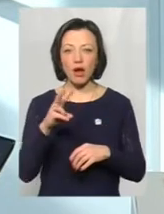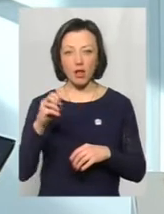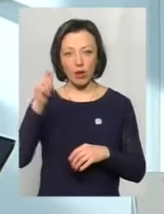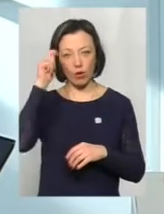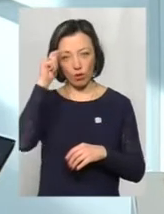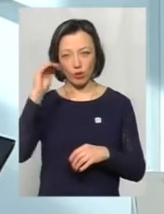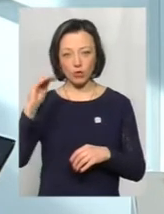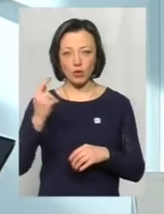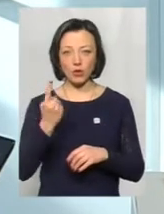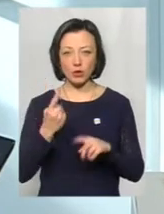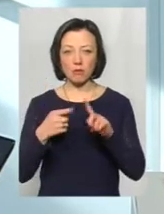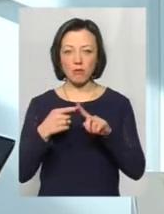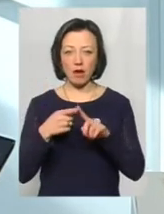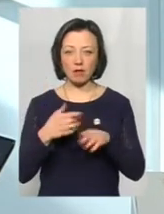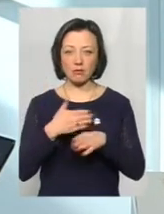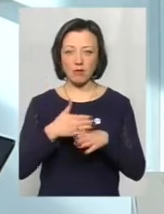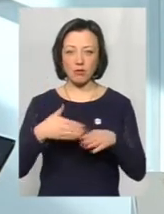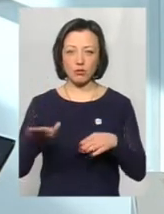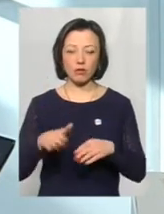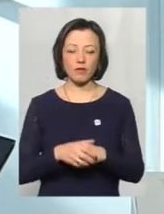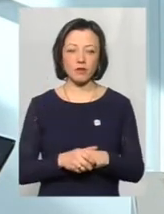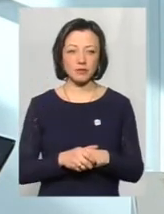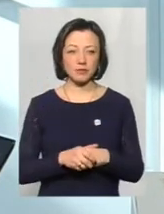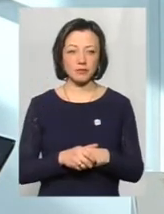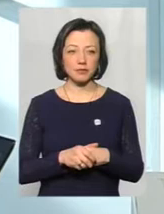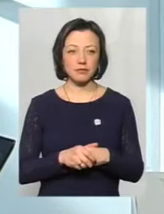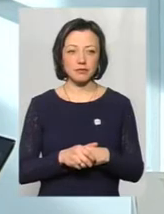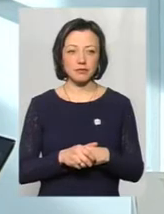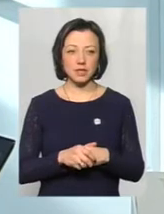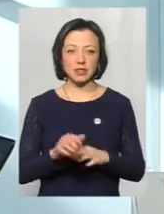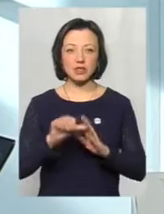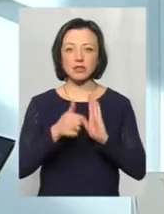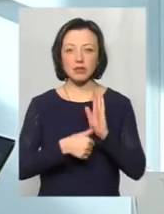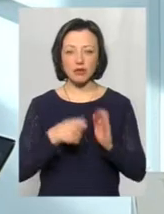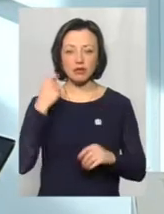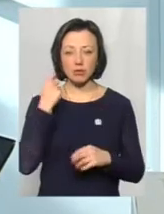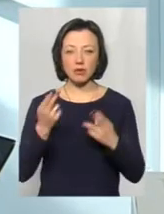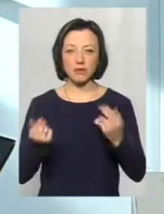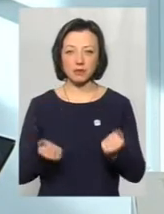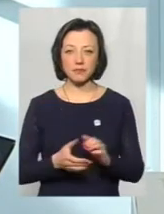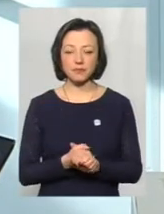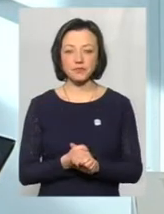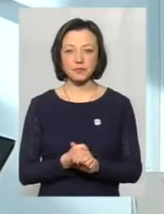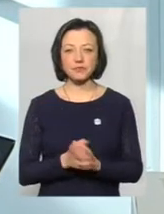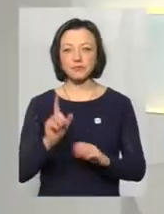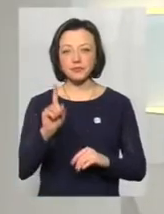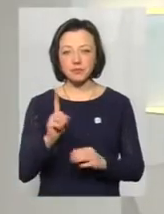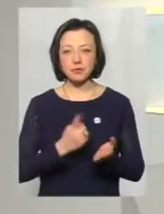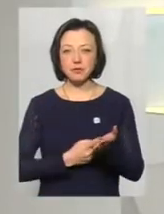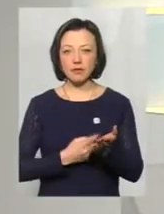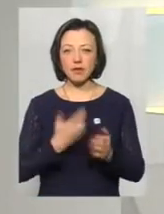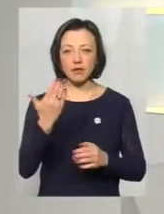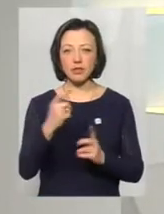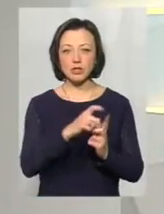хлопчика один палець ампутований на руці був. В 16 років? 16 років, так. До речі, на підтвердження